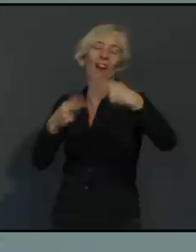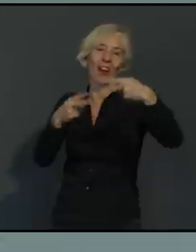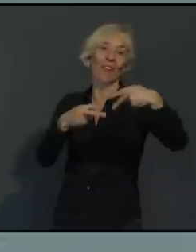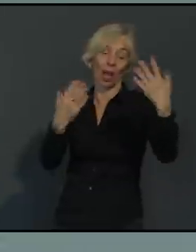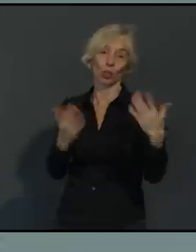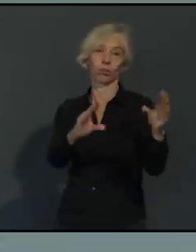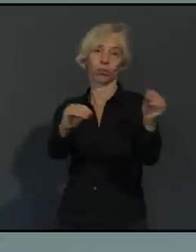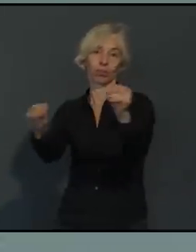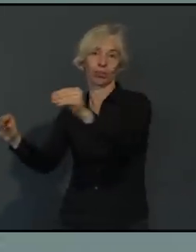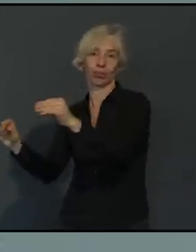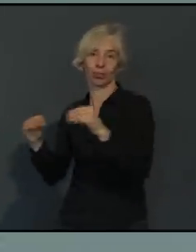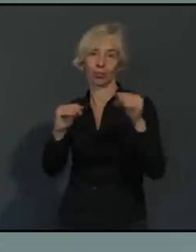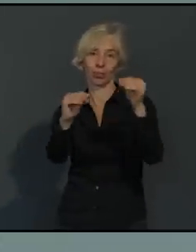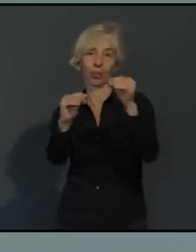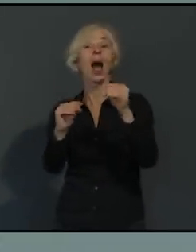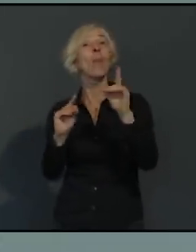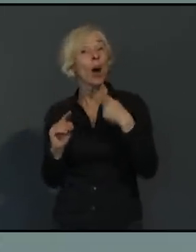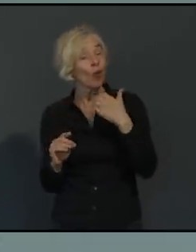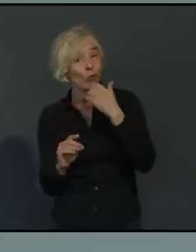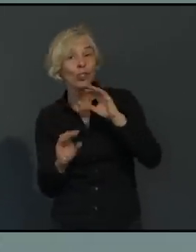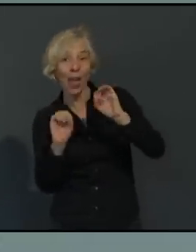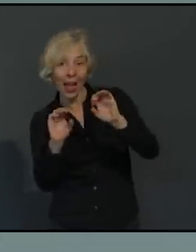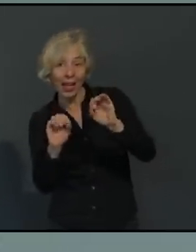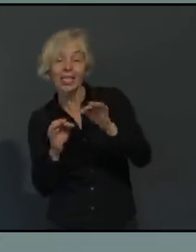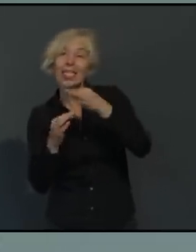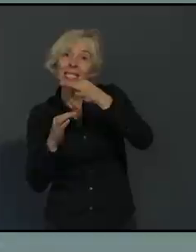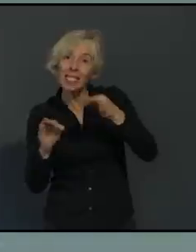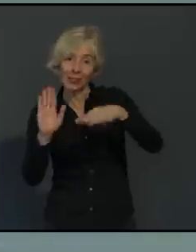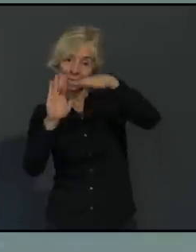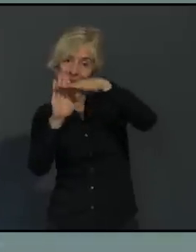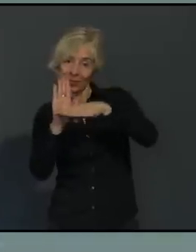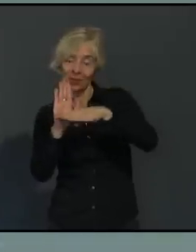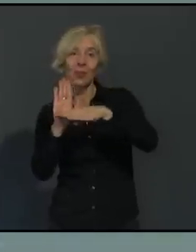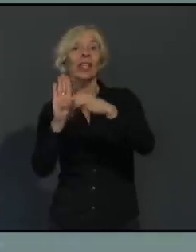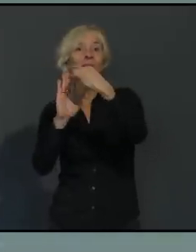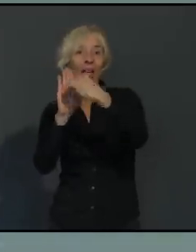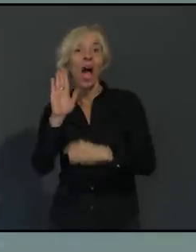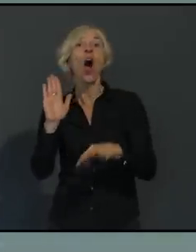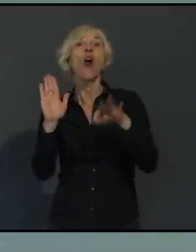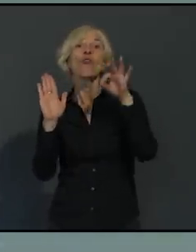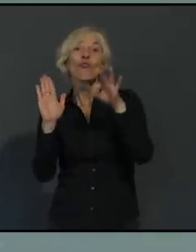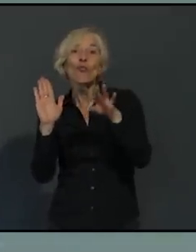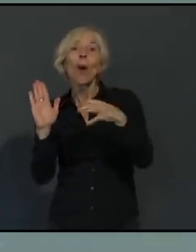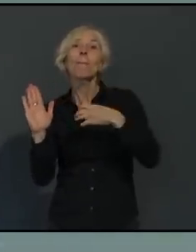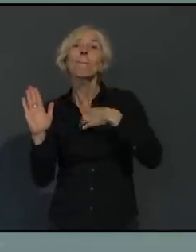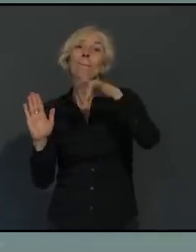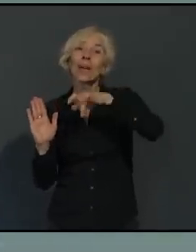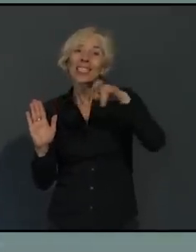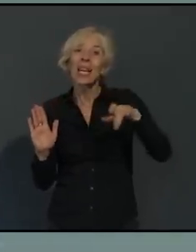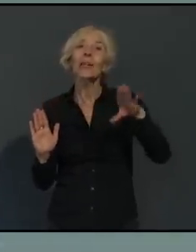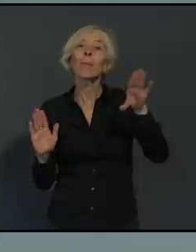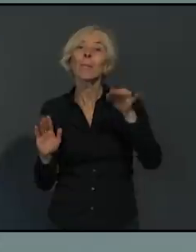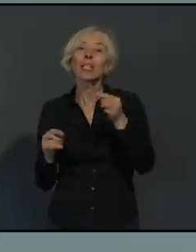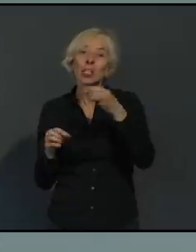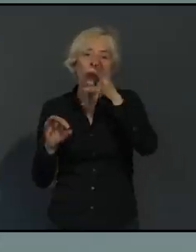diesem Register nur intubierte Patienten angezeigt werden, aber eben nicht diejenigen mit oftmals aufwändigeren